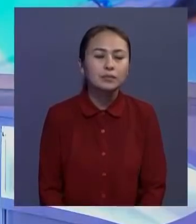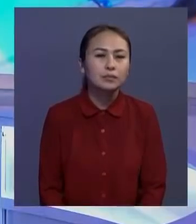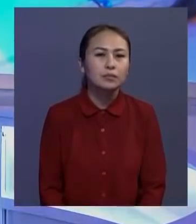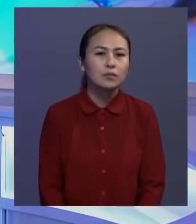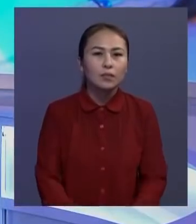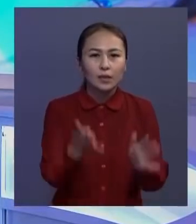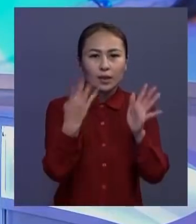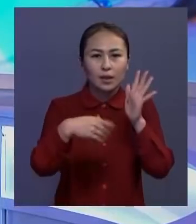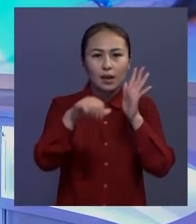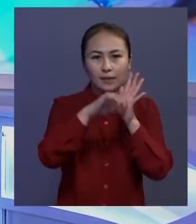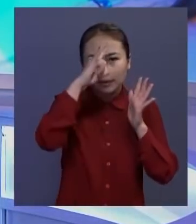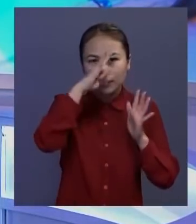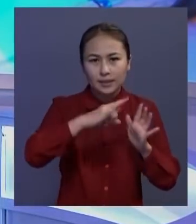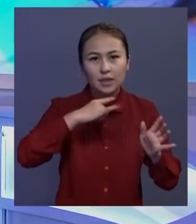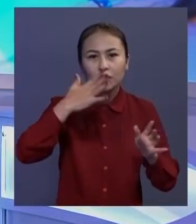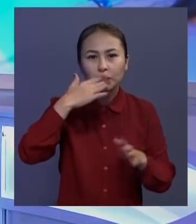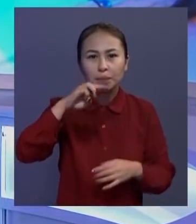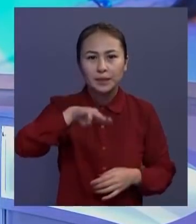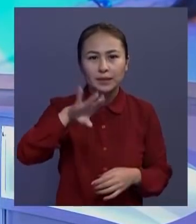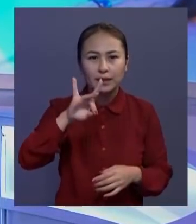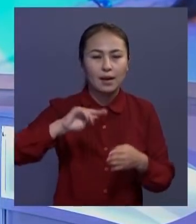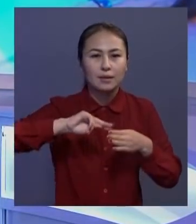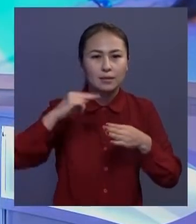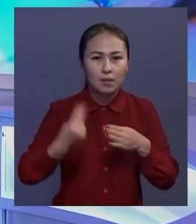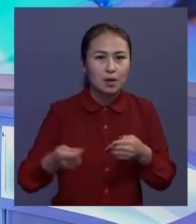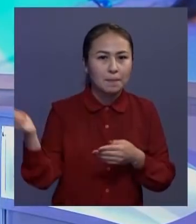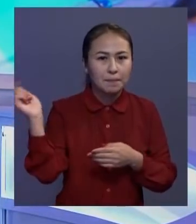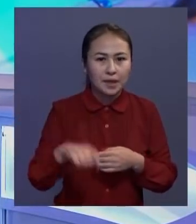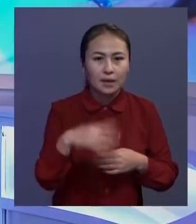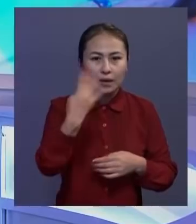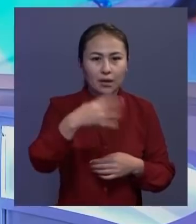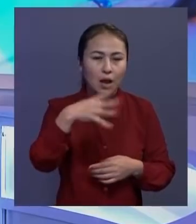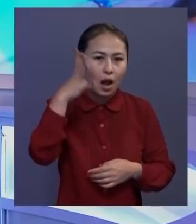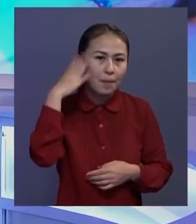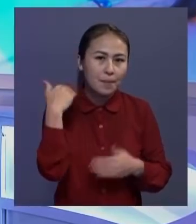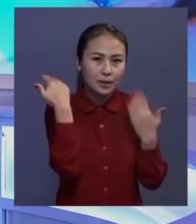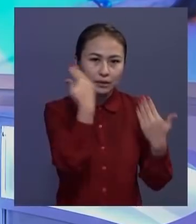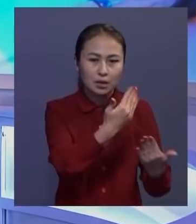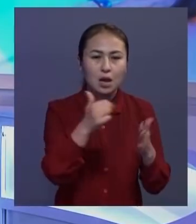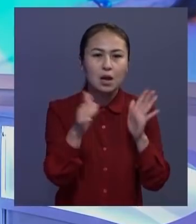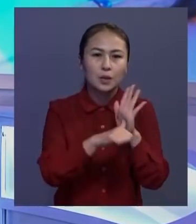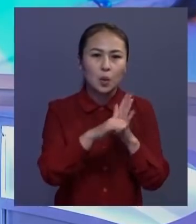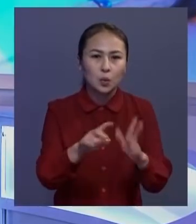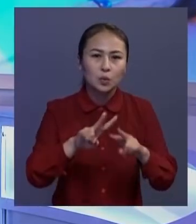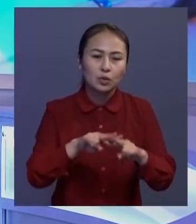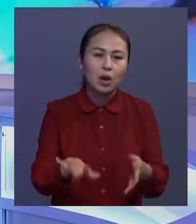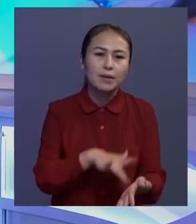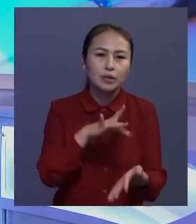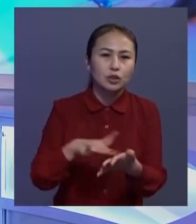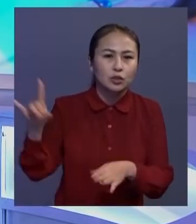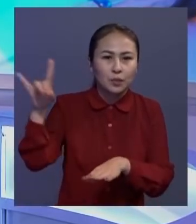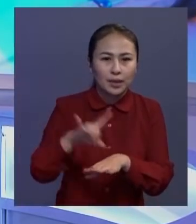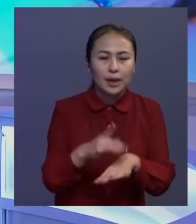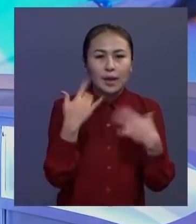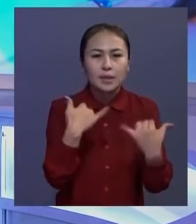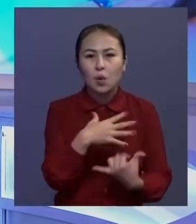46-ы Қазақстандық шетелден піттер анықтамасыз оралған олардың 40-ы алматыға ал-алтауы Нұрсултан қаласына ұшып келді.